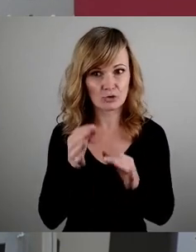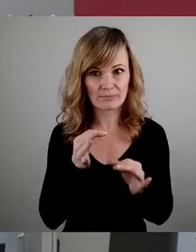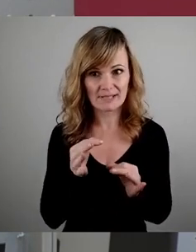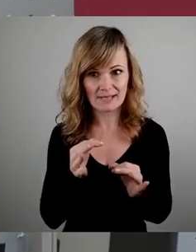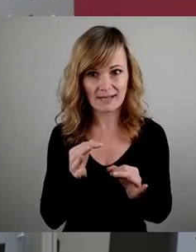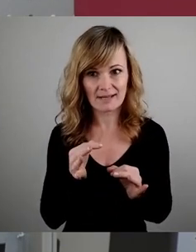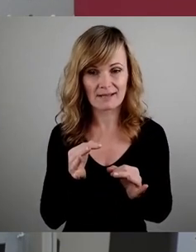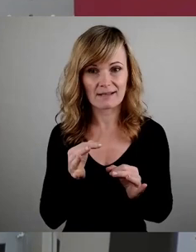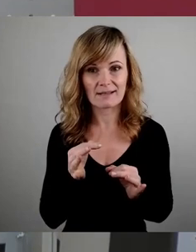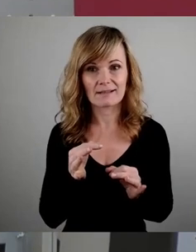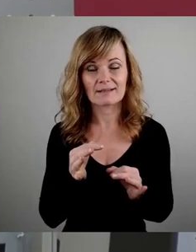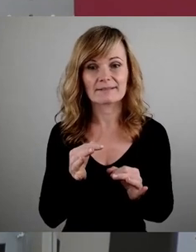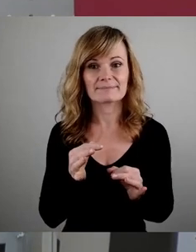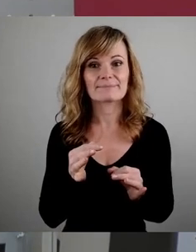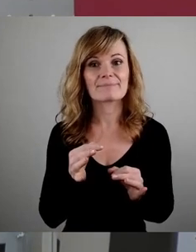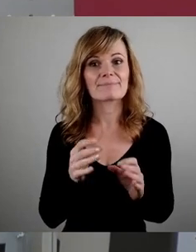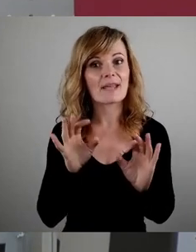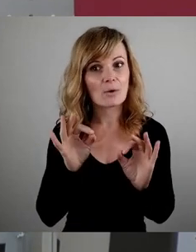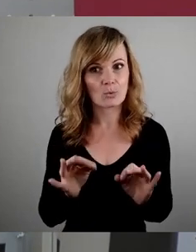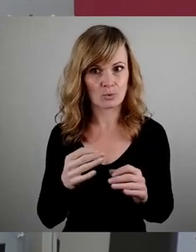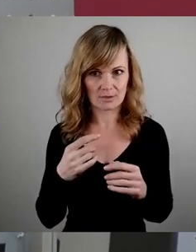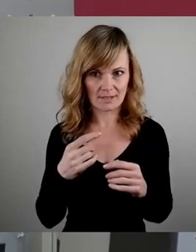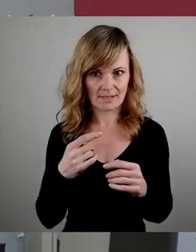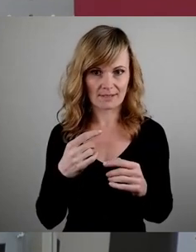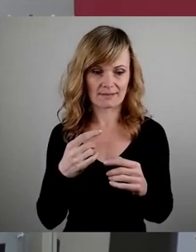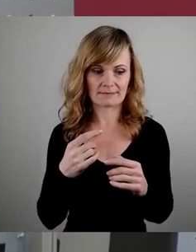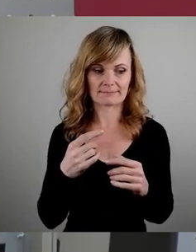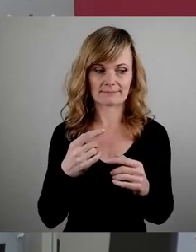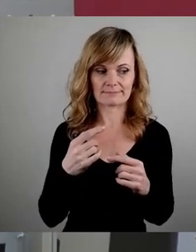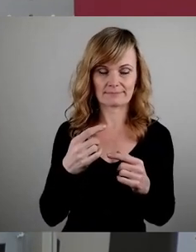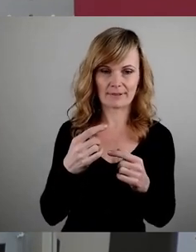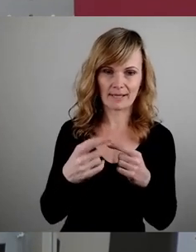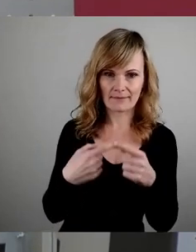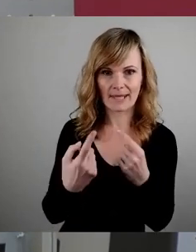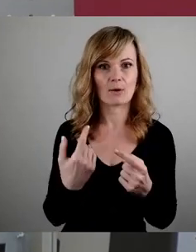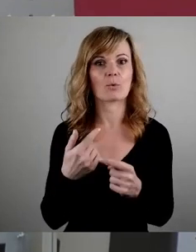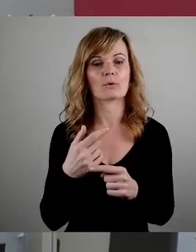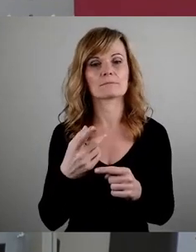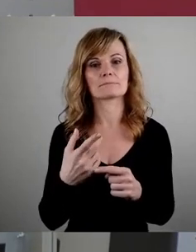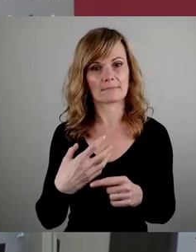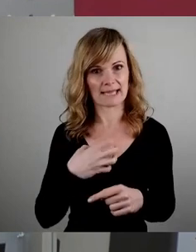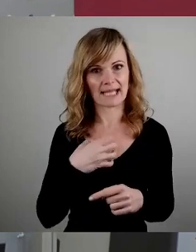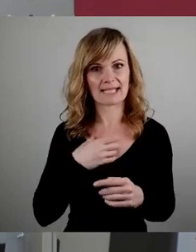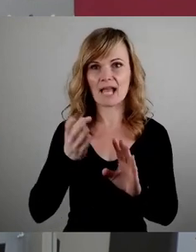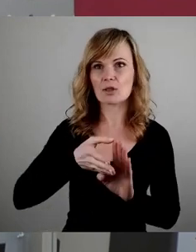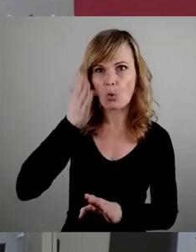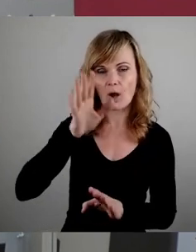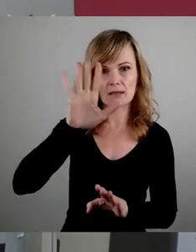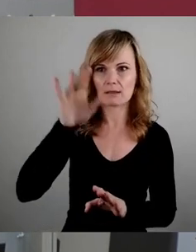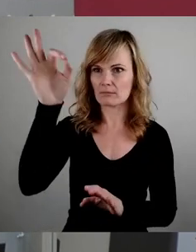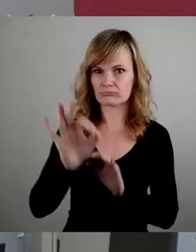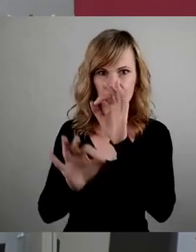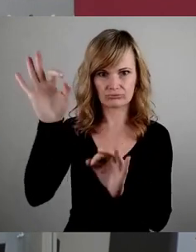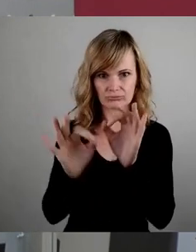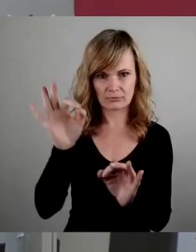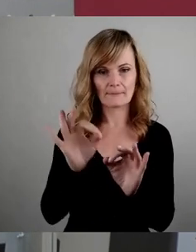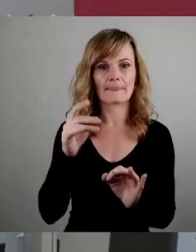guten Entwicklung im Dresden-Nord und den geplanten Zuzugs dann, wenn die Schüpffabriken an den Start gehen, dass wir